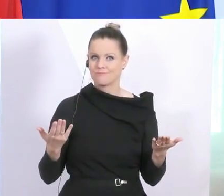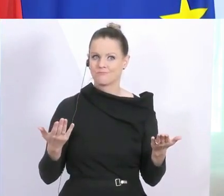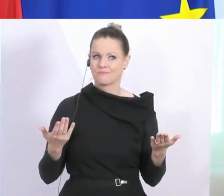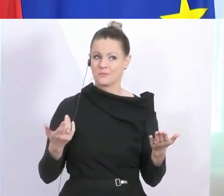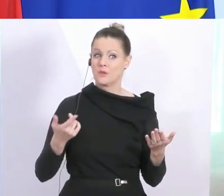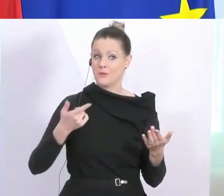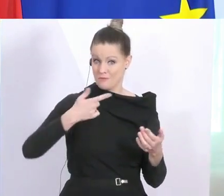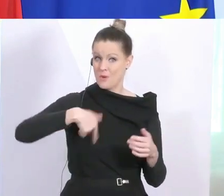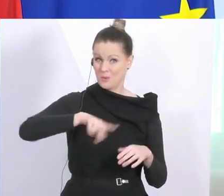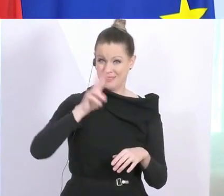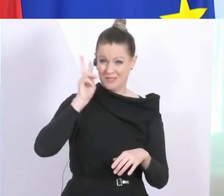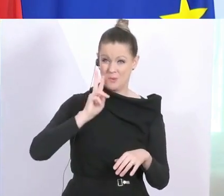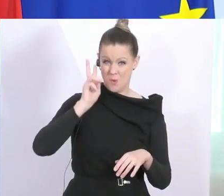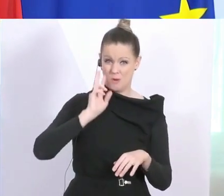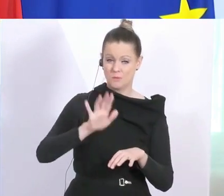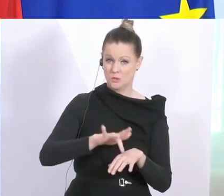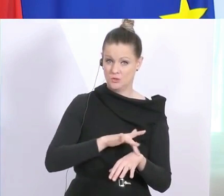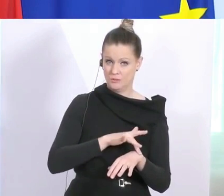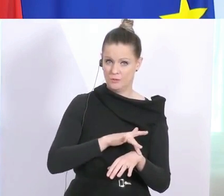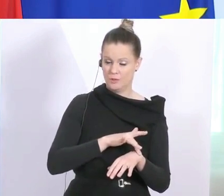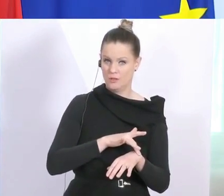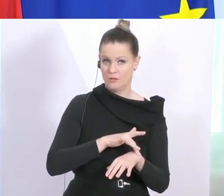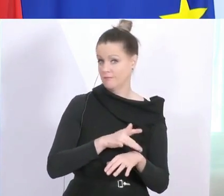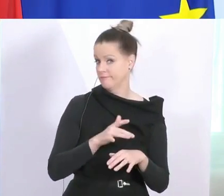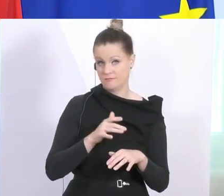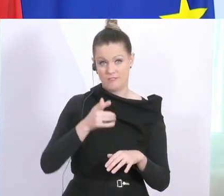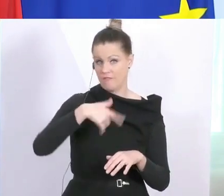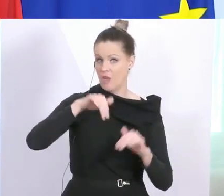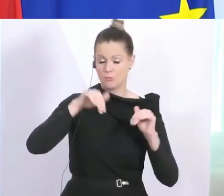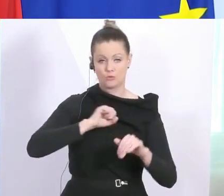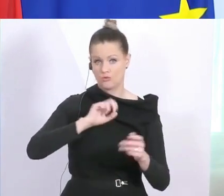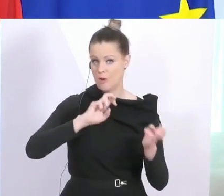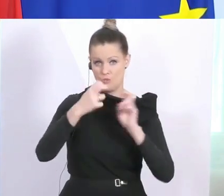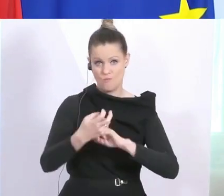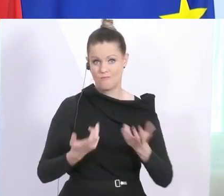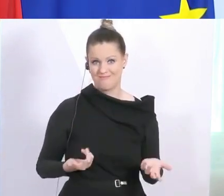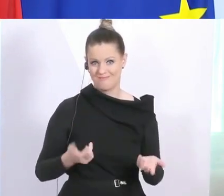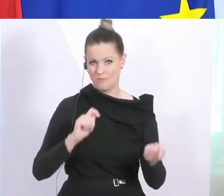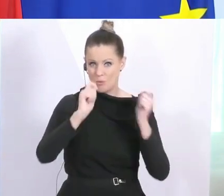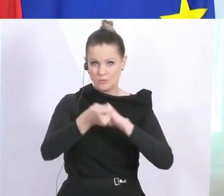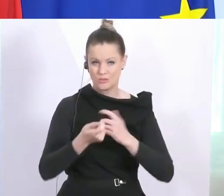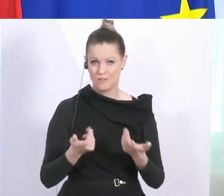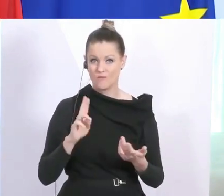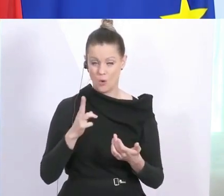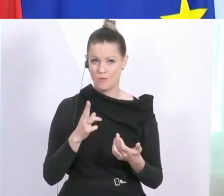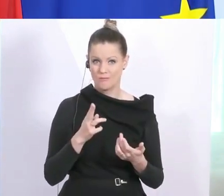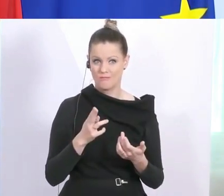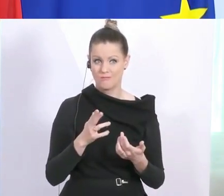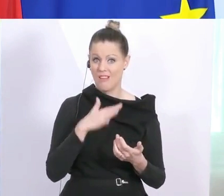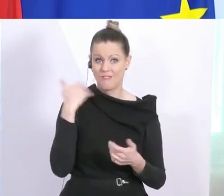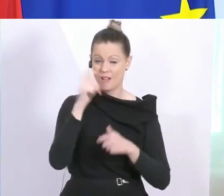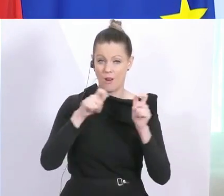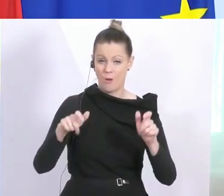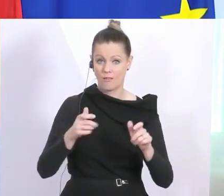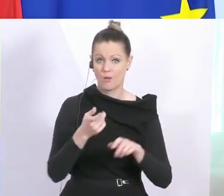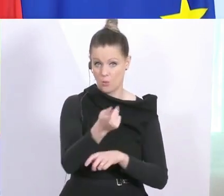fern wirkt, dass wir uns alle miteinander sehr schnell umstellen. Sonst werden zum einen mehr Menschen sterben, als sterben müssten